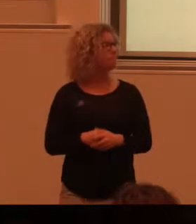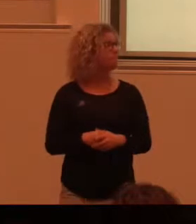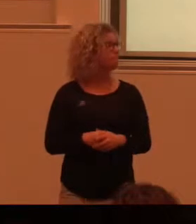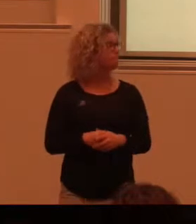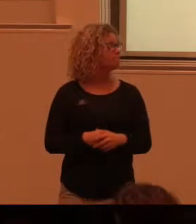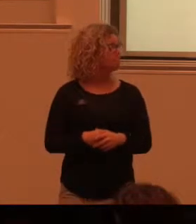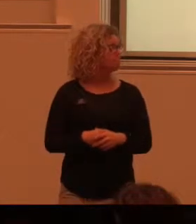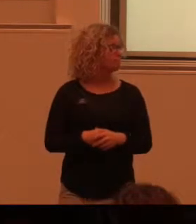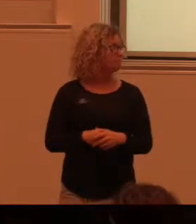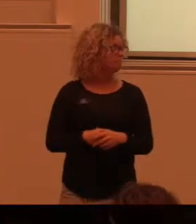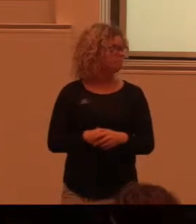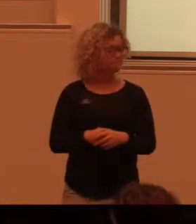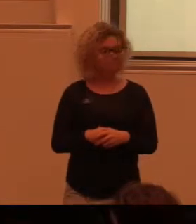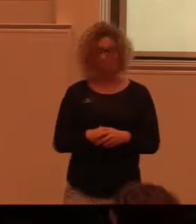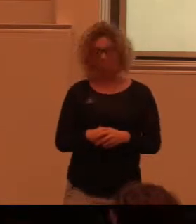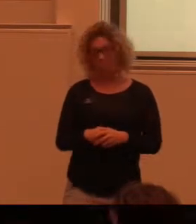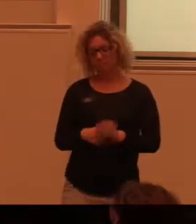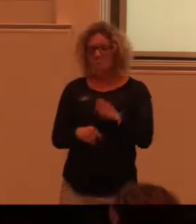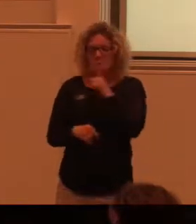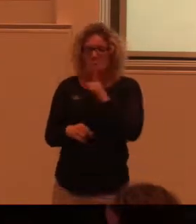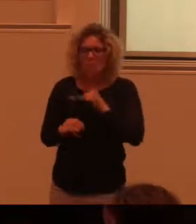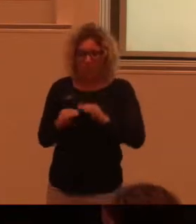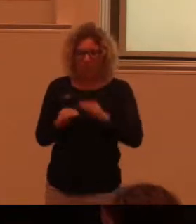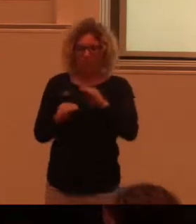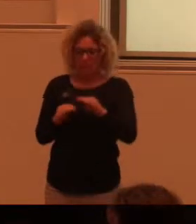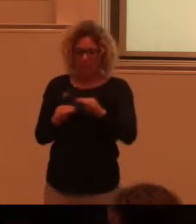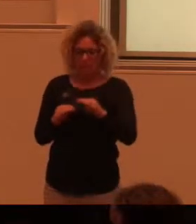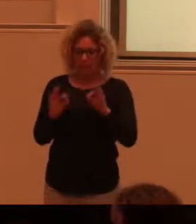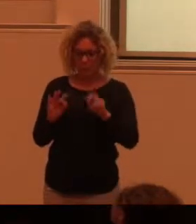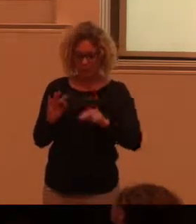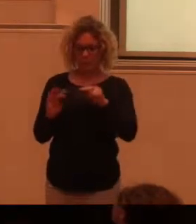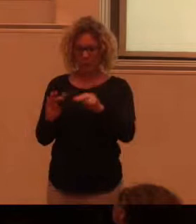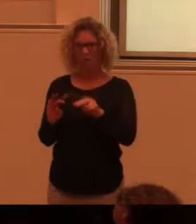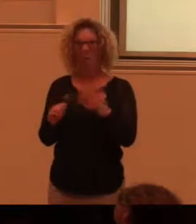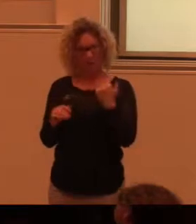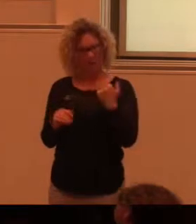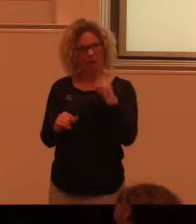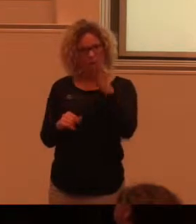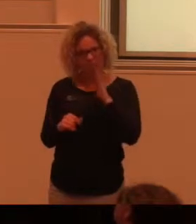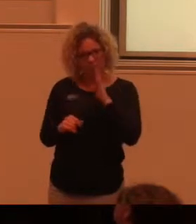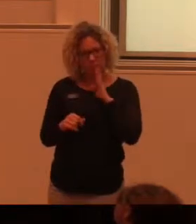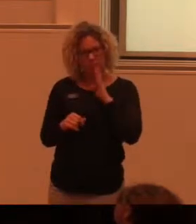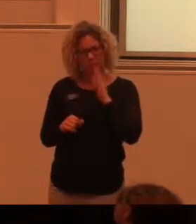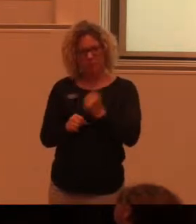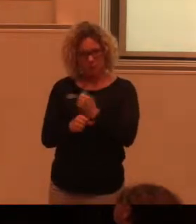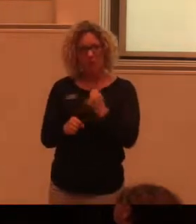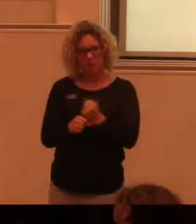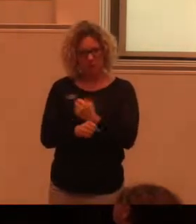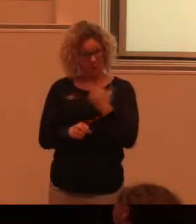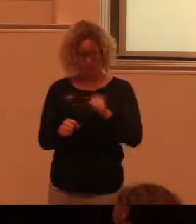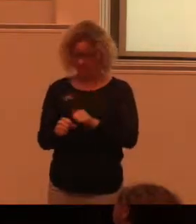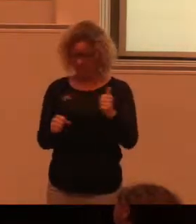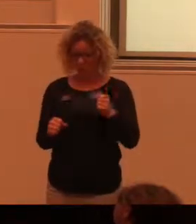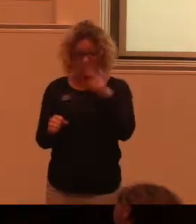Just det där med att komma upp för enstaka steg kan vara väldigt jobbigt ibland. Och de kan vara